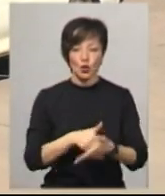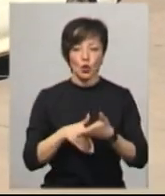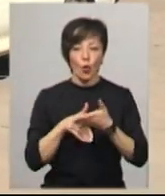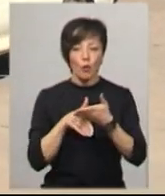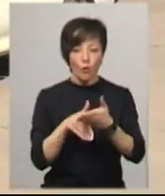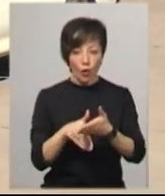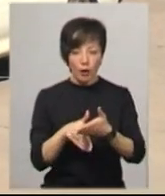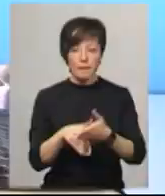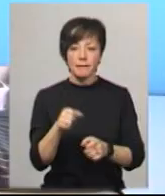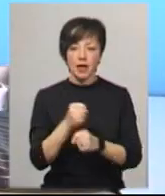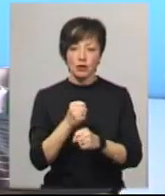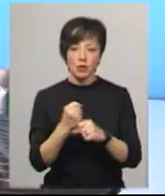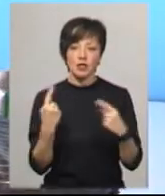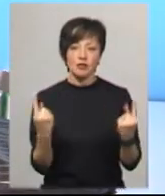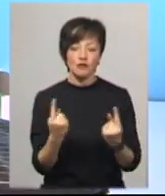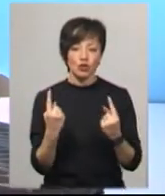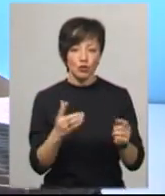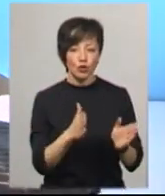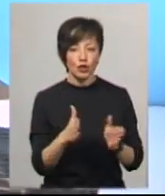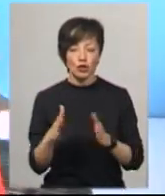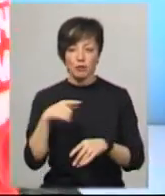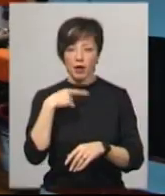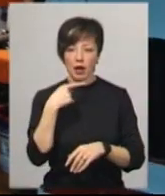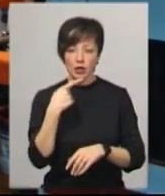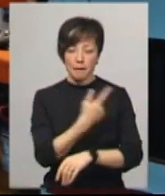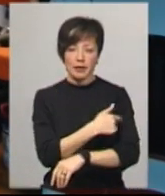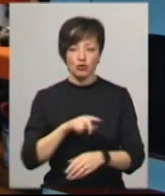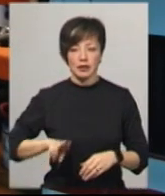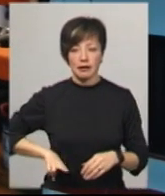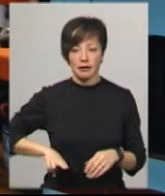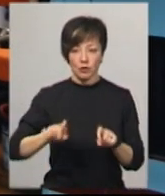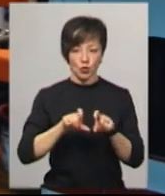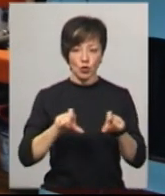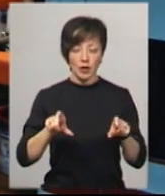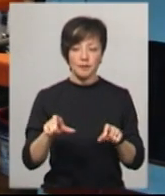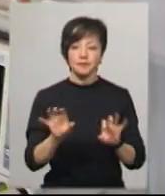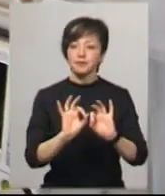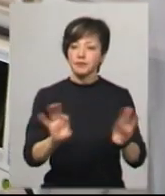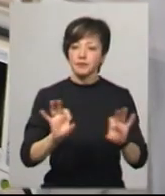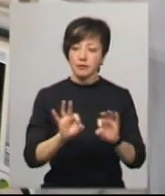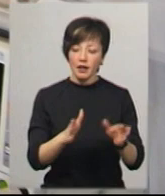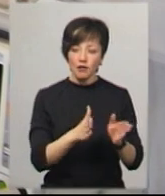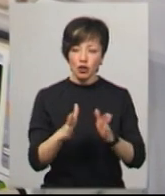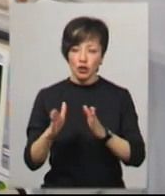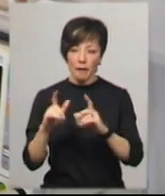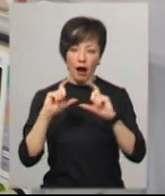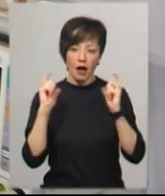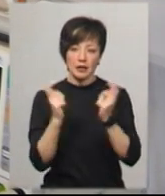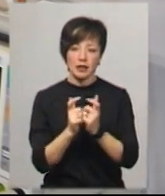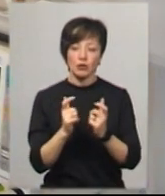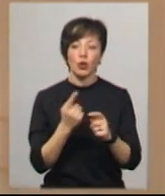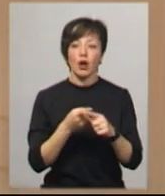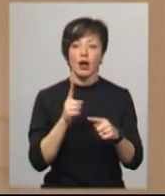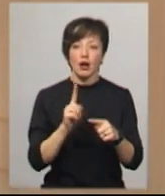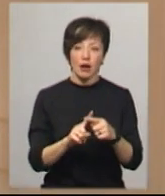медицини та катастроф працює у звичному режимі, каже його медичний директор Лариса Чубенко. За її словами, в режимі карантину служба працює згідно